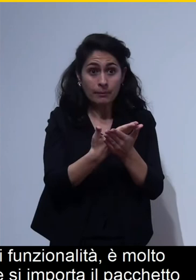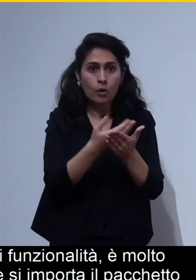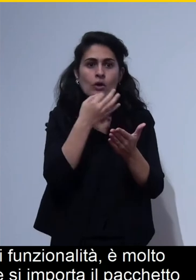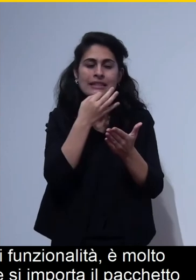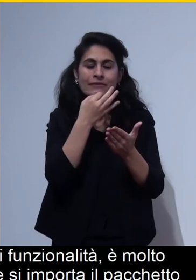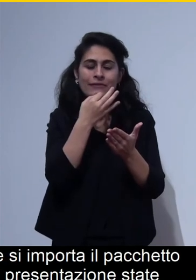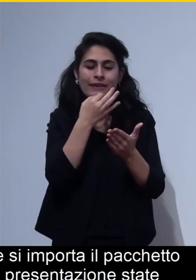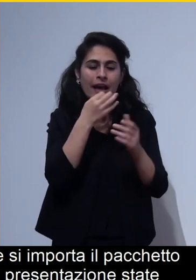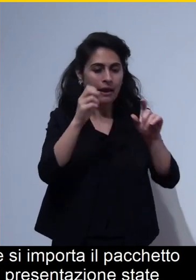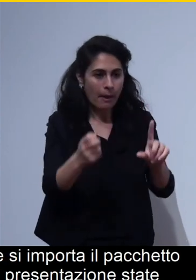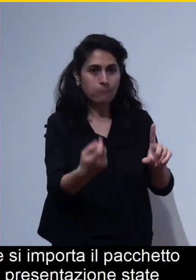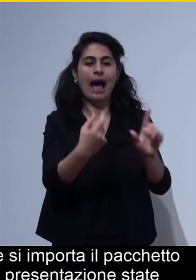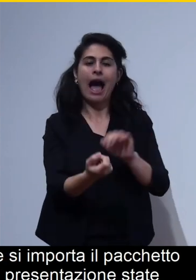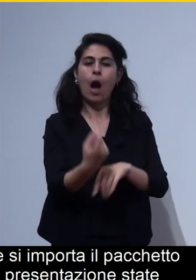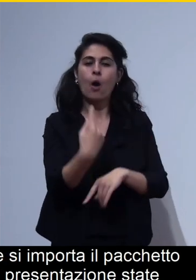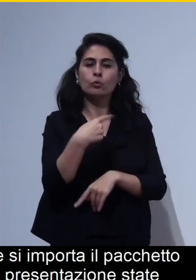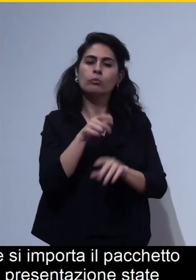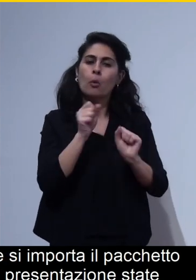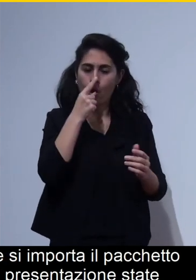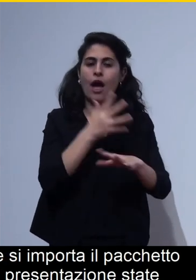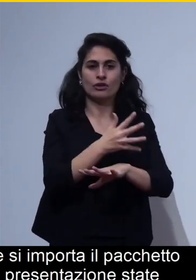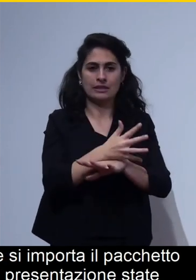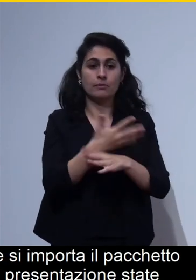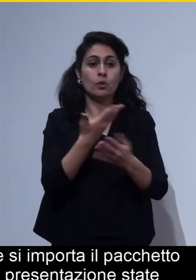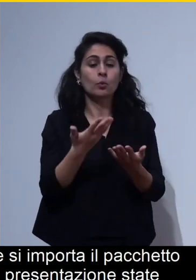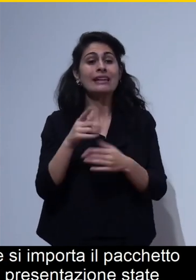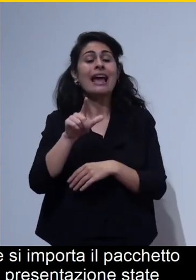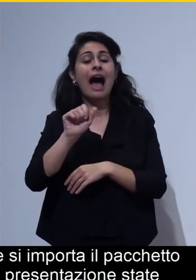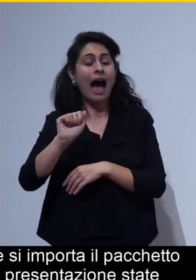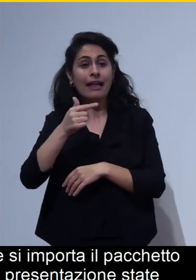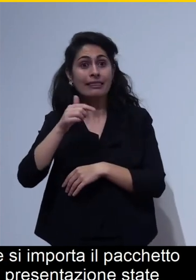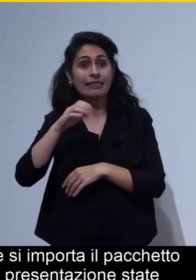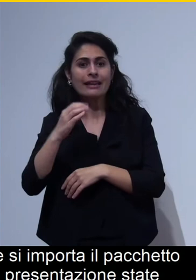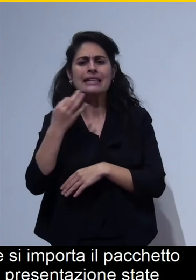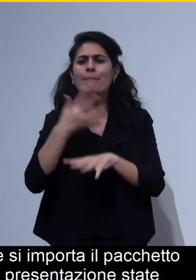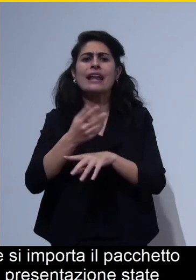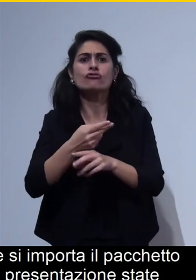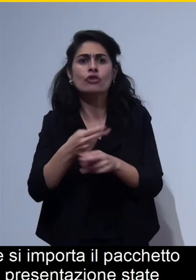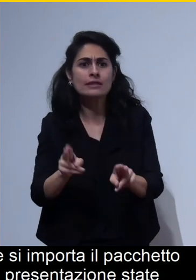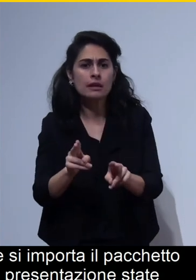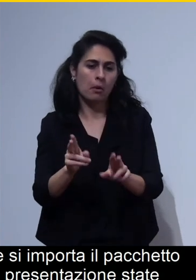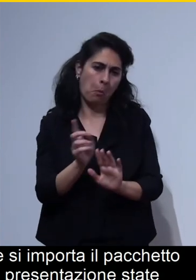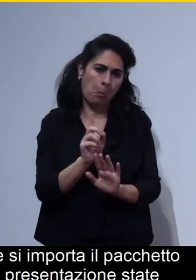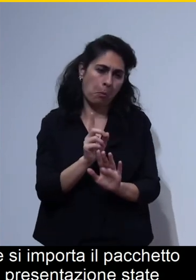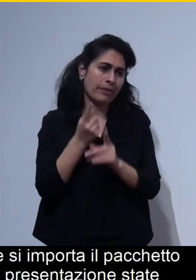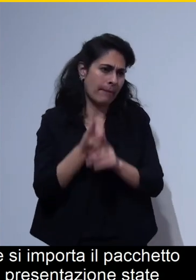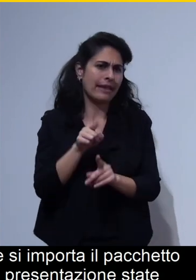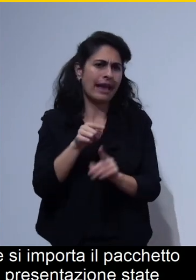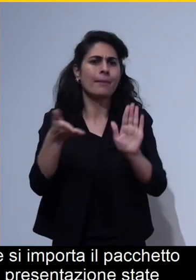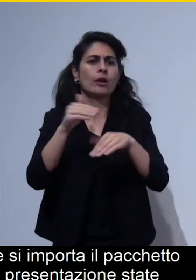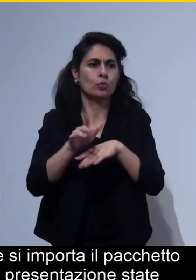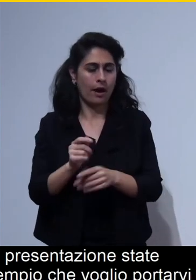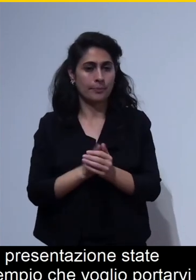accessibile quindi non è'Atec produce sempre un pdf inaccessibile un esempio che voglio portarvi è l'accessibilità